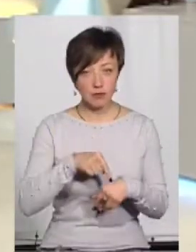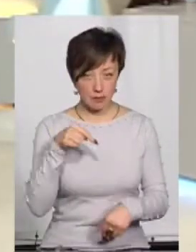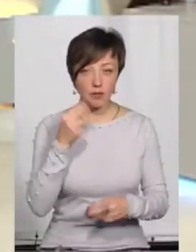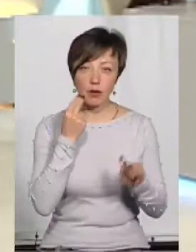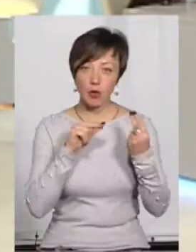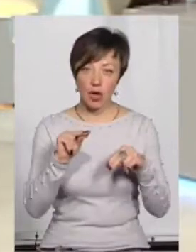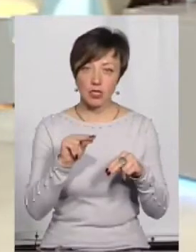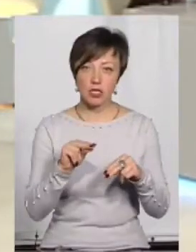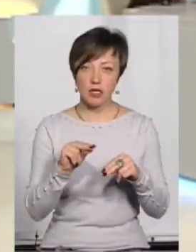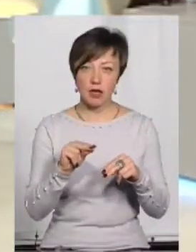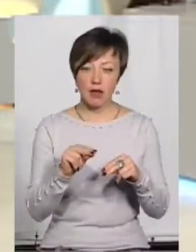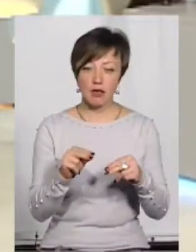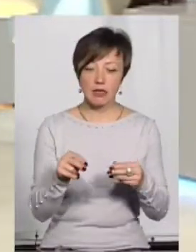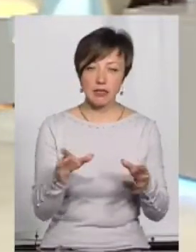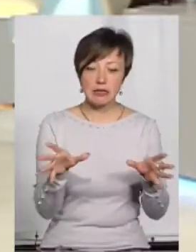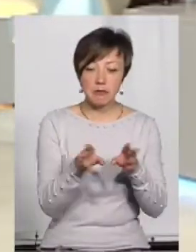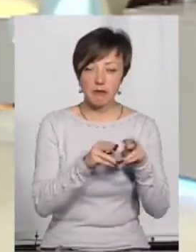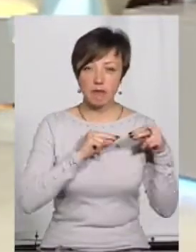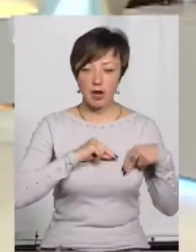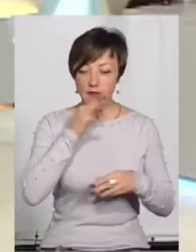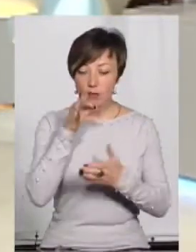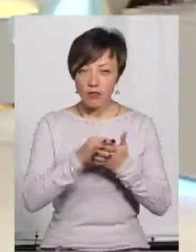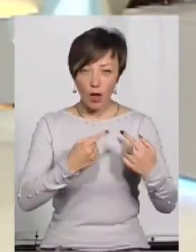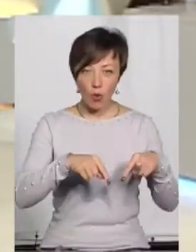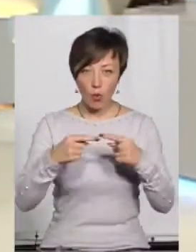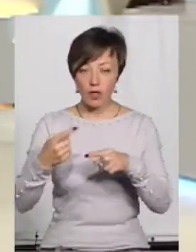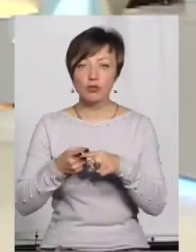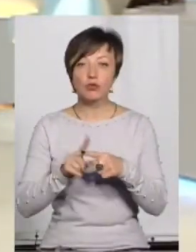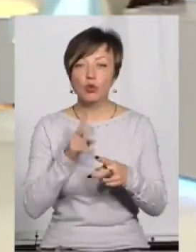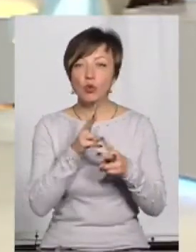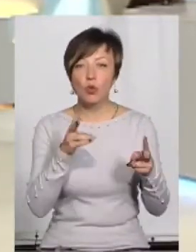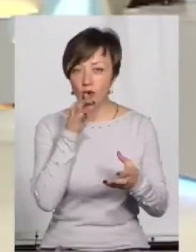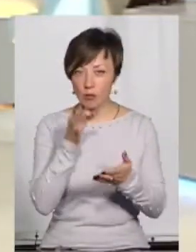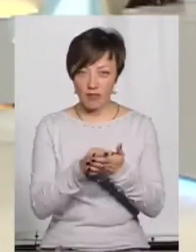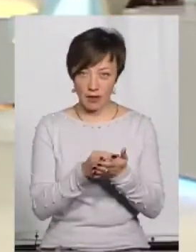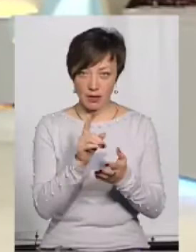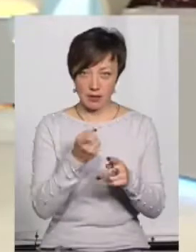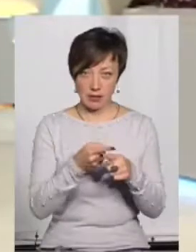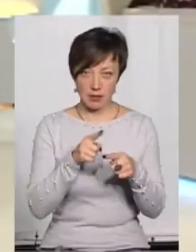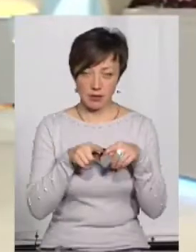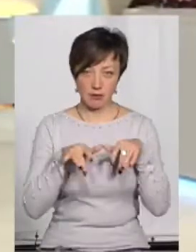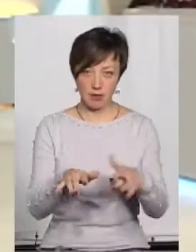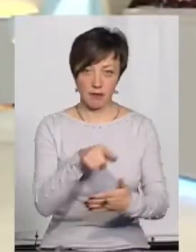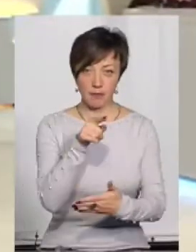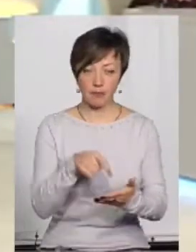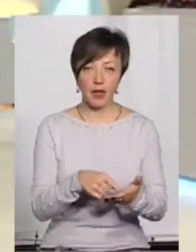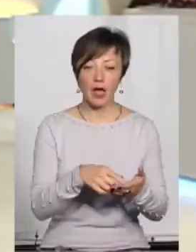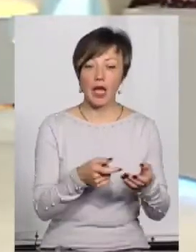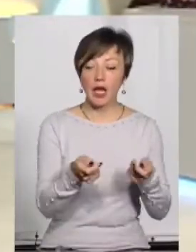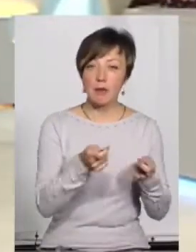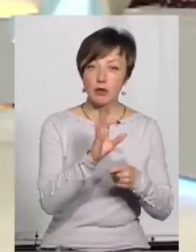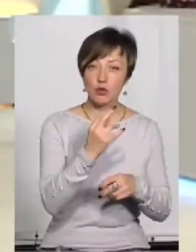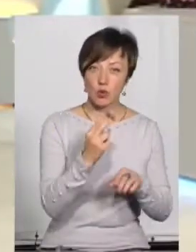покращення взаємодії відповідальних органів? І що це за органи? Які взагалі органи в цьому задіяні? Департамент